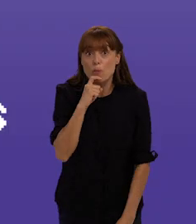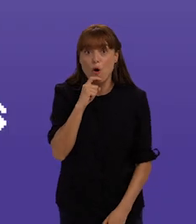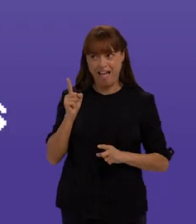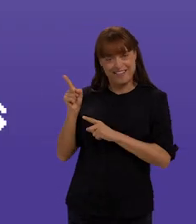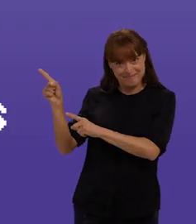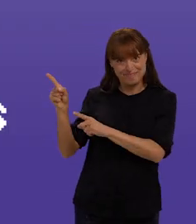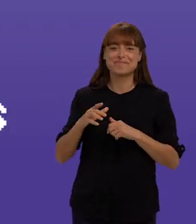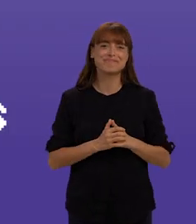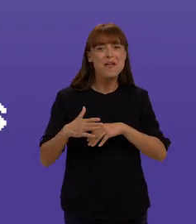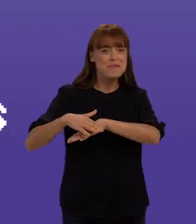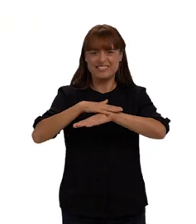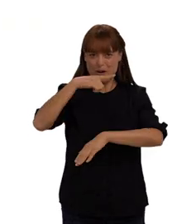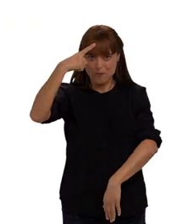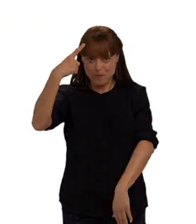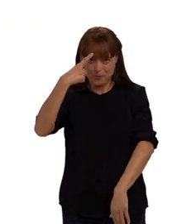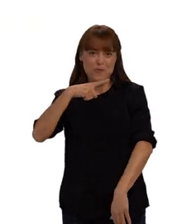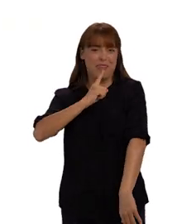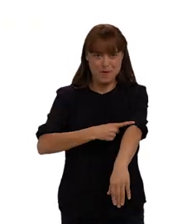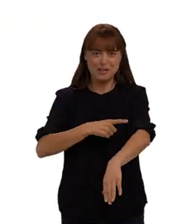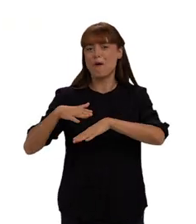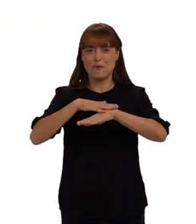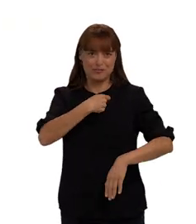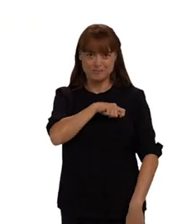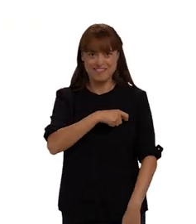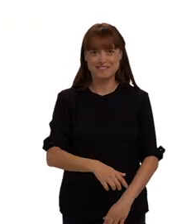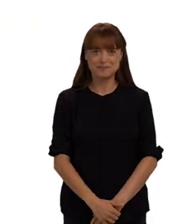a bonoculturajoven.gob.es. Ministeri de Cultura. Govern d'Espanya.